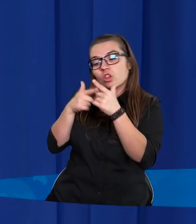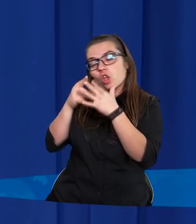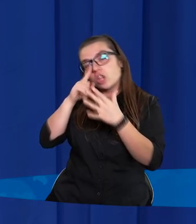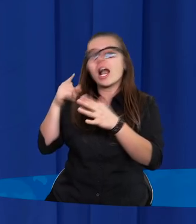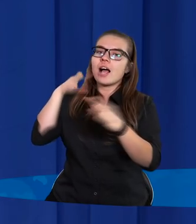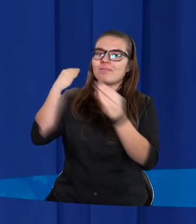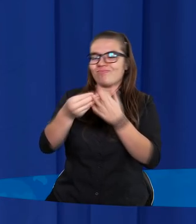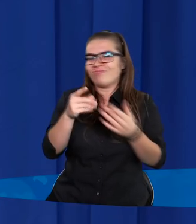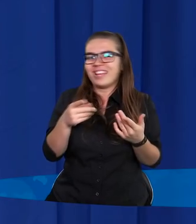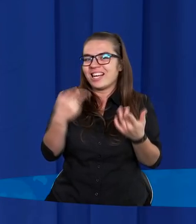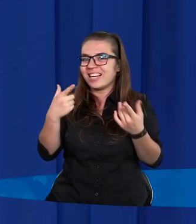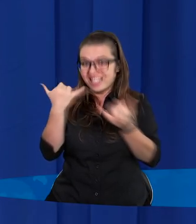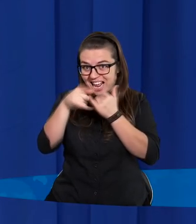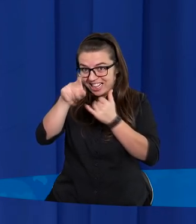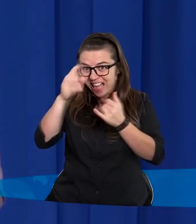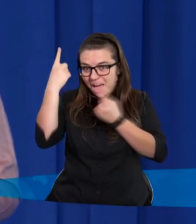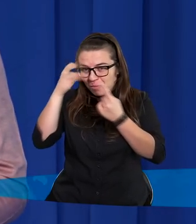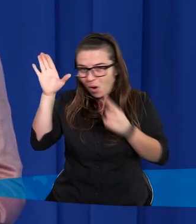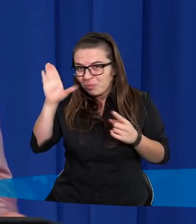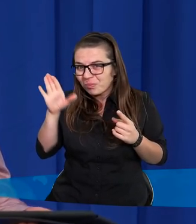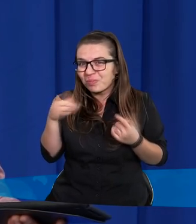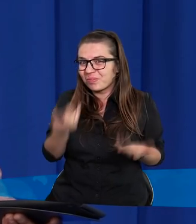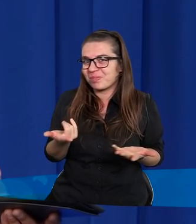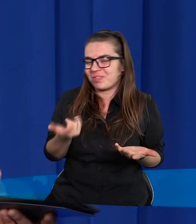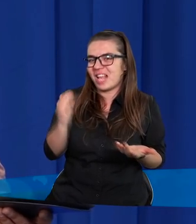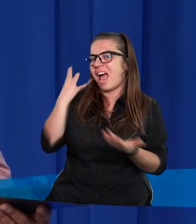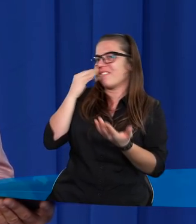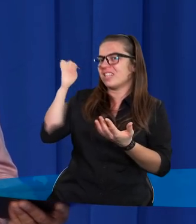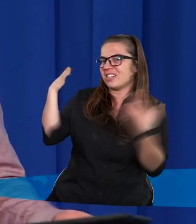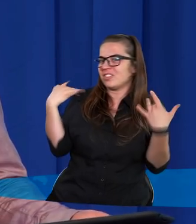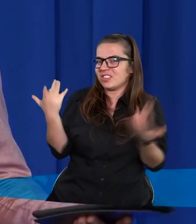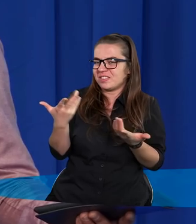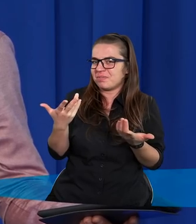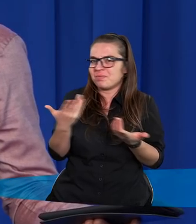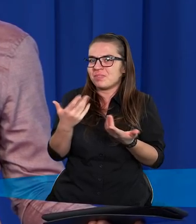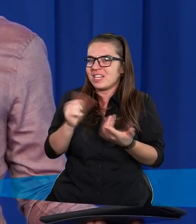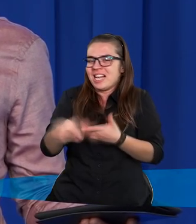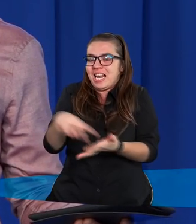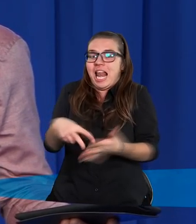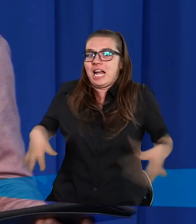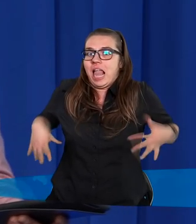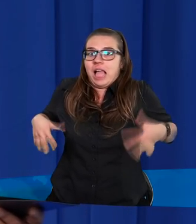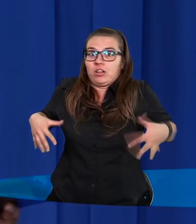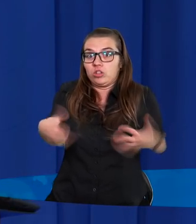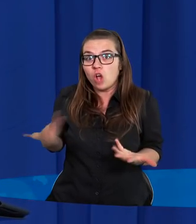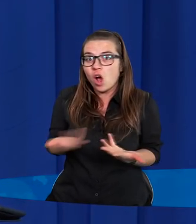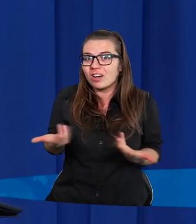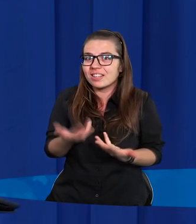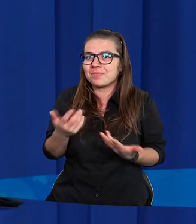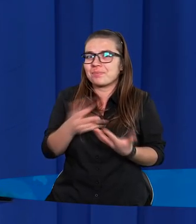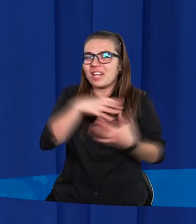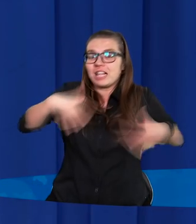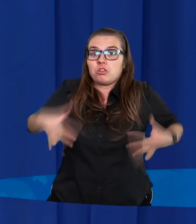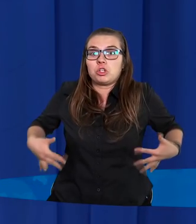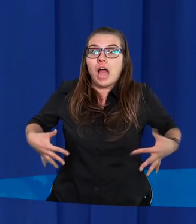Zatem jeżeli ktoś tak myśli o Bogu, to jak wygląda jego życie? Zalęknione, pełne przerażenia